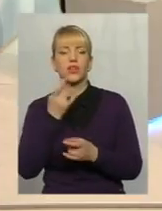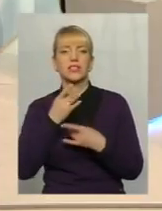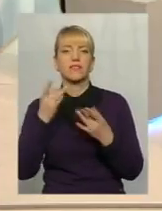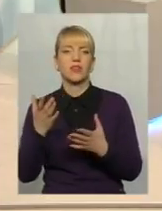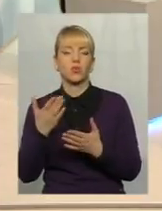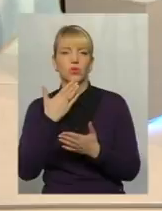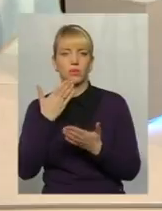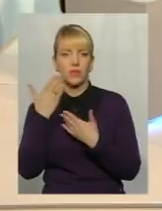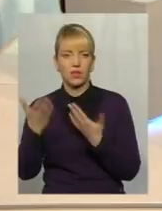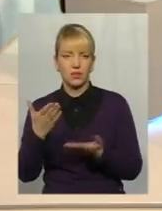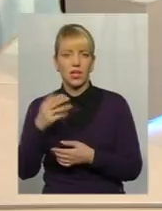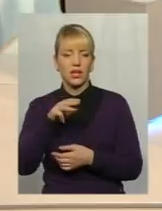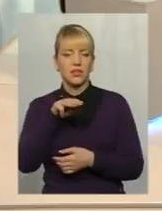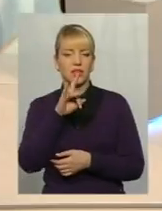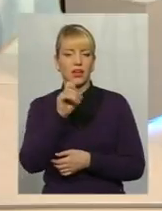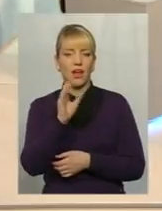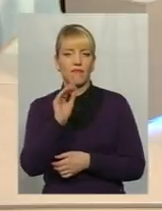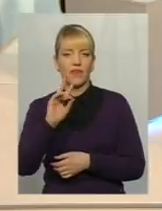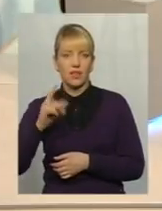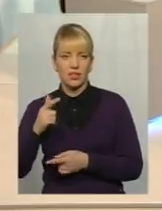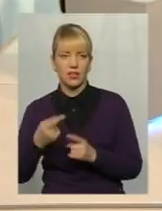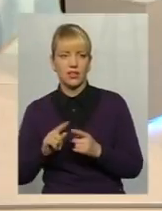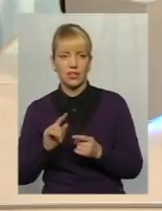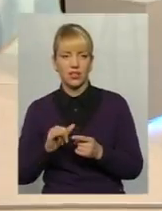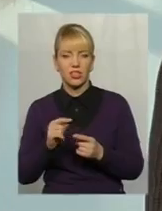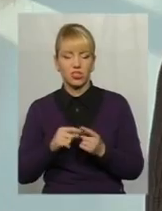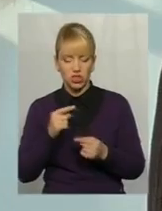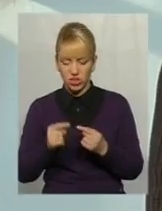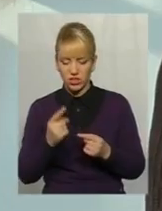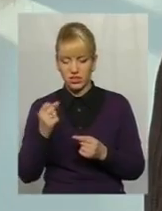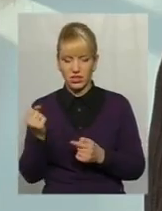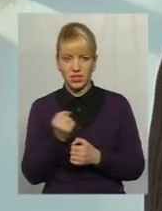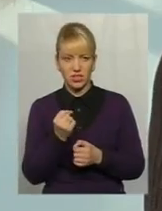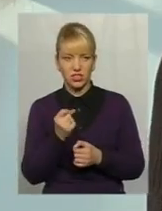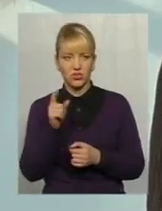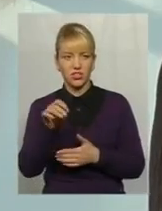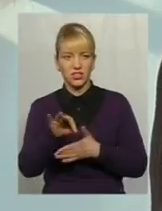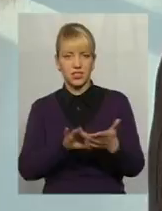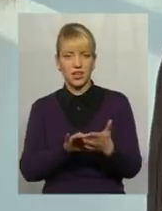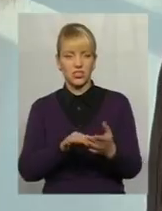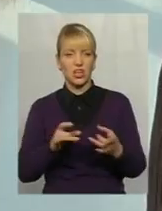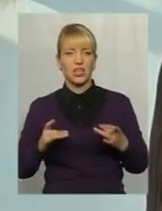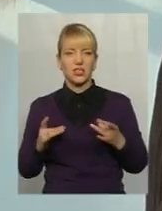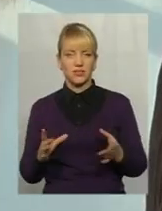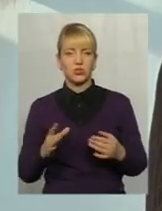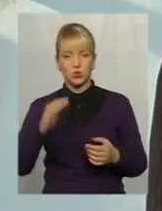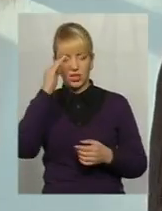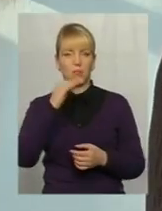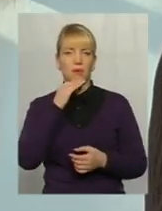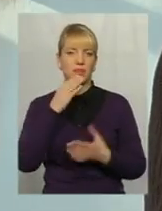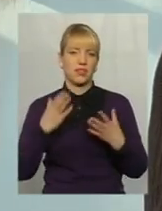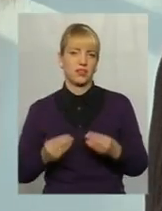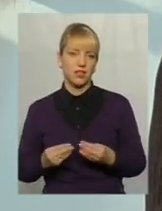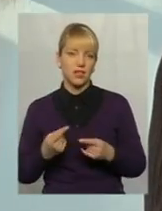Це в травні. І буквально на наступний тиждень вони вже святкують фатертак. Тобто,